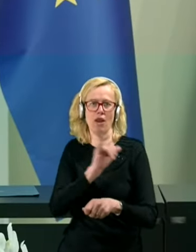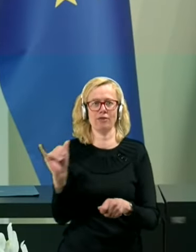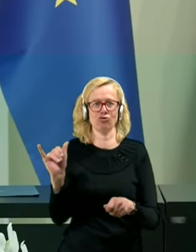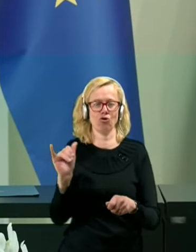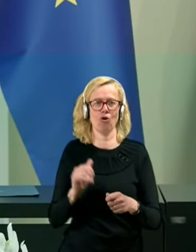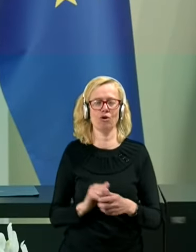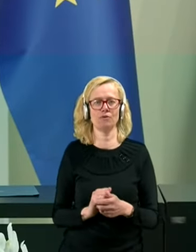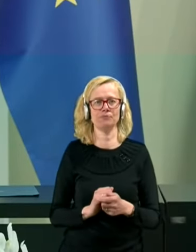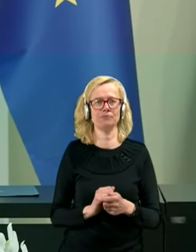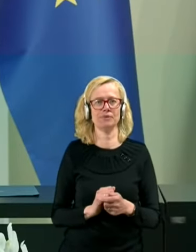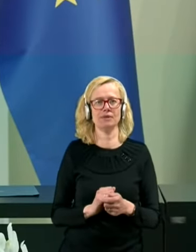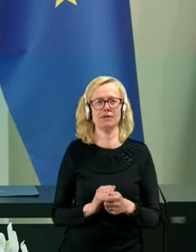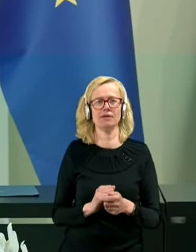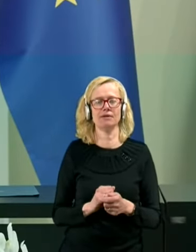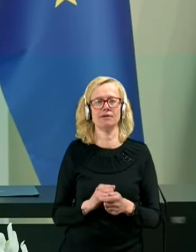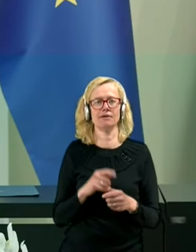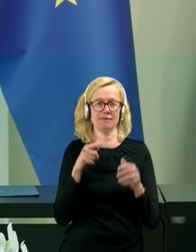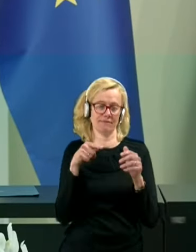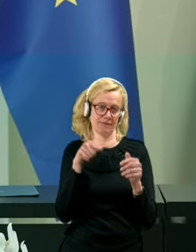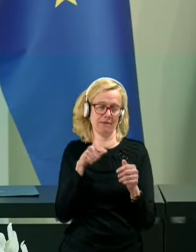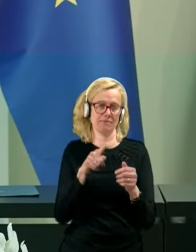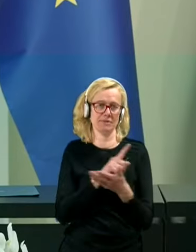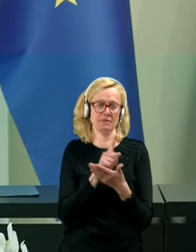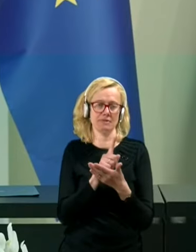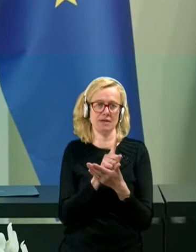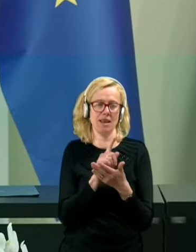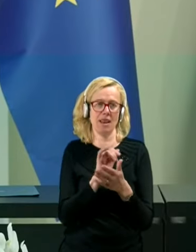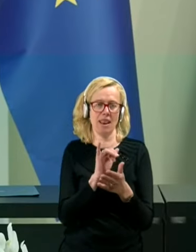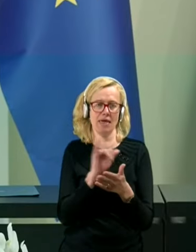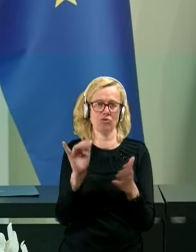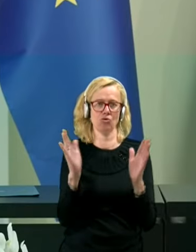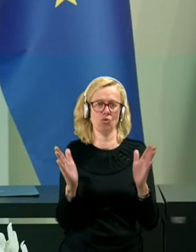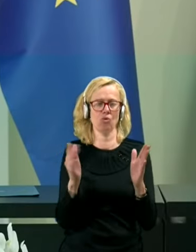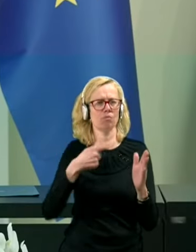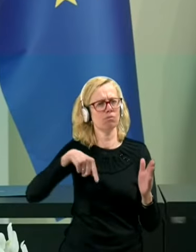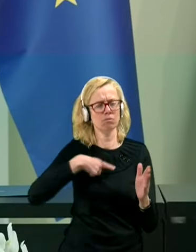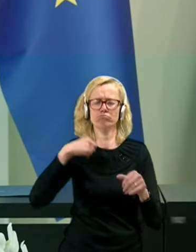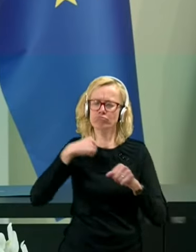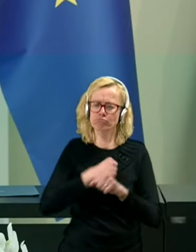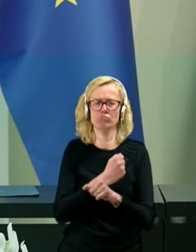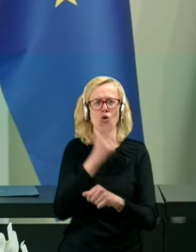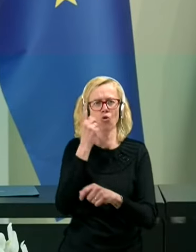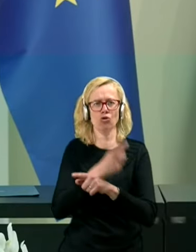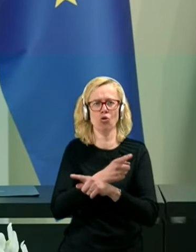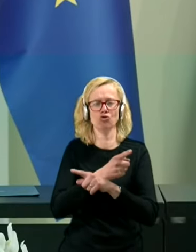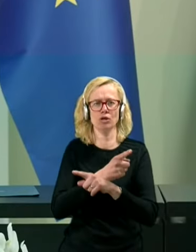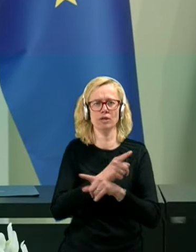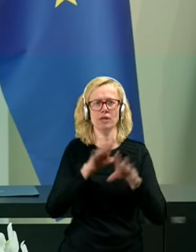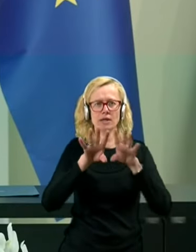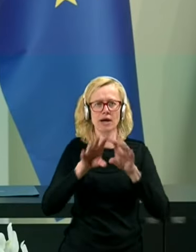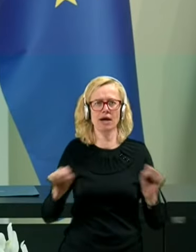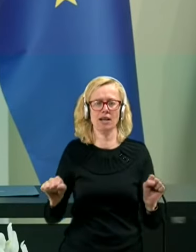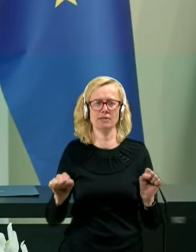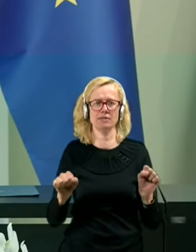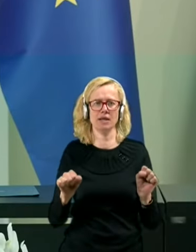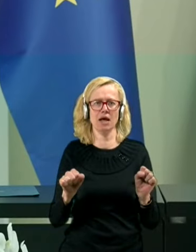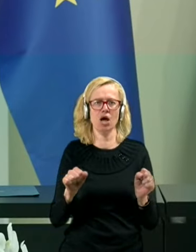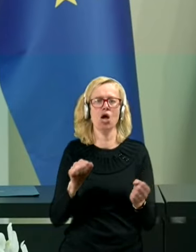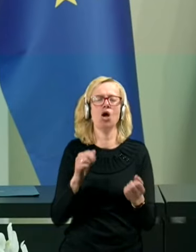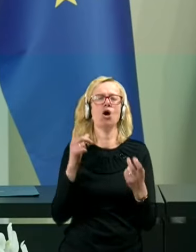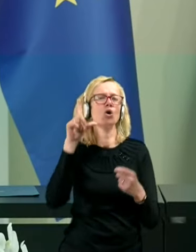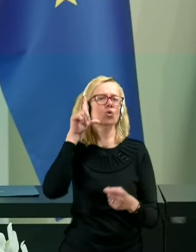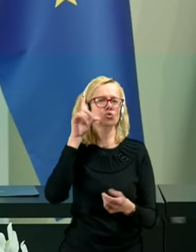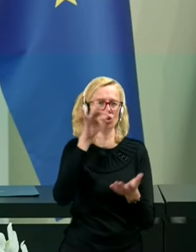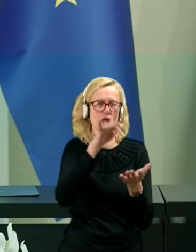in v tem zaključnem letu smo trdno odločeni realizirati ključne točke iz koalicijske